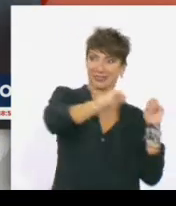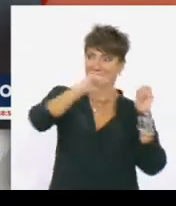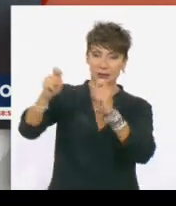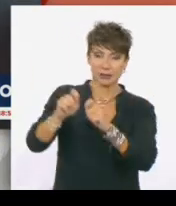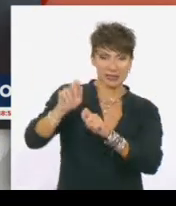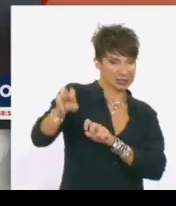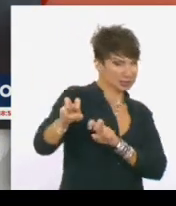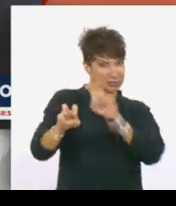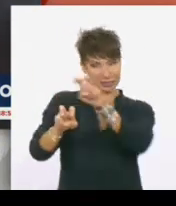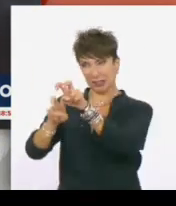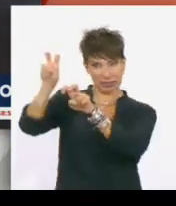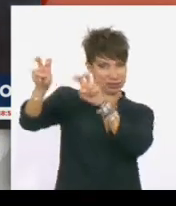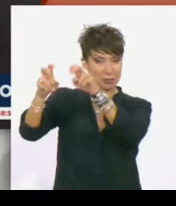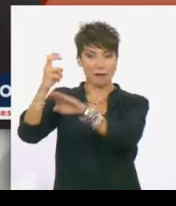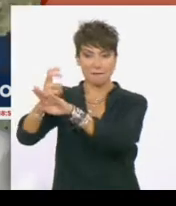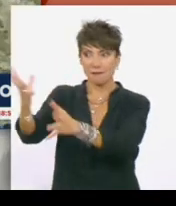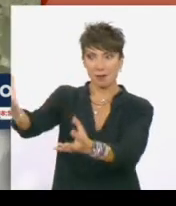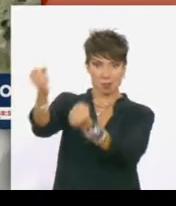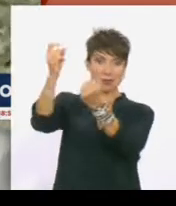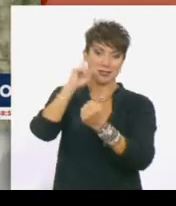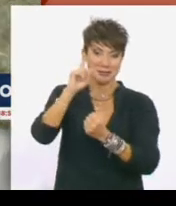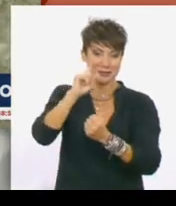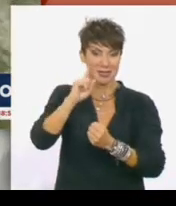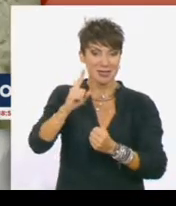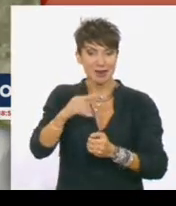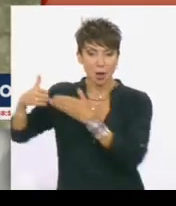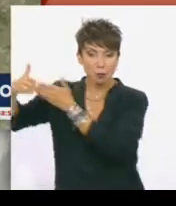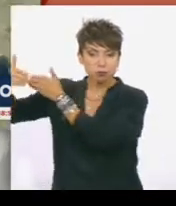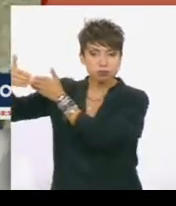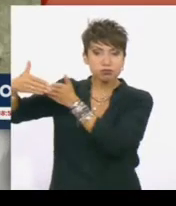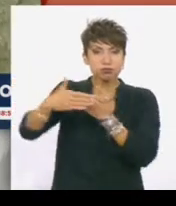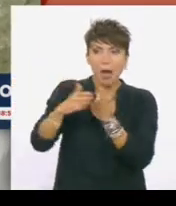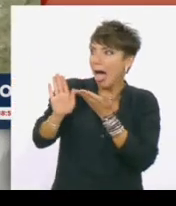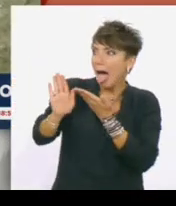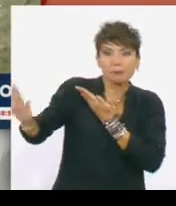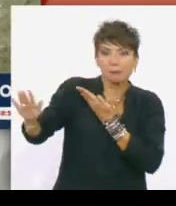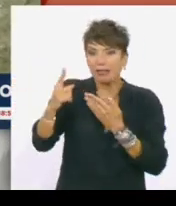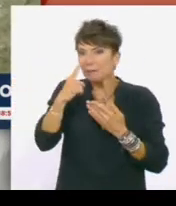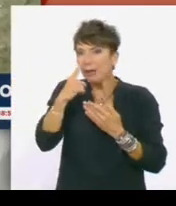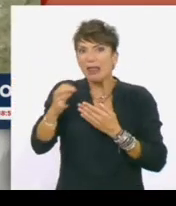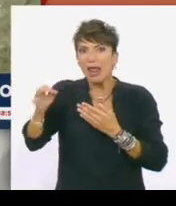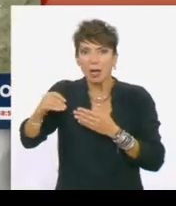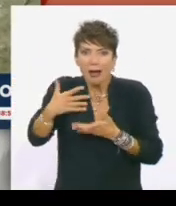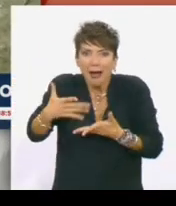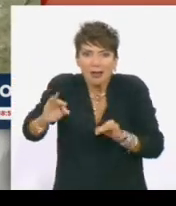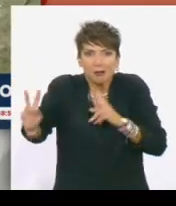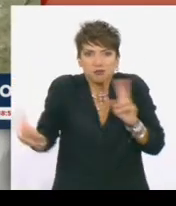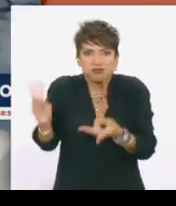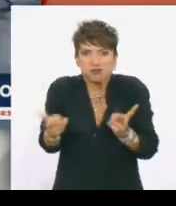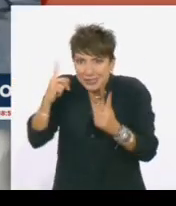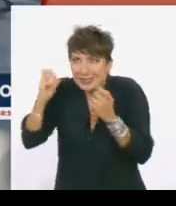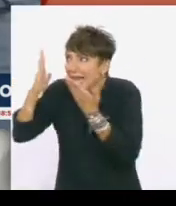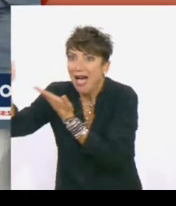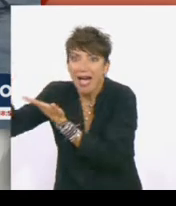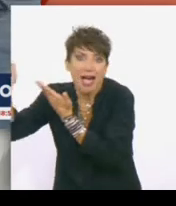γέφυρα σωτηρίας. Σώζουν μια γυναίκα. Λέμβος με δεκάδες μετανάστες, κυρίως γυναίκες που ξεκίνησε με φουρτούν από τα τουρκικά παράλια